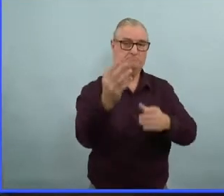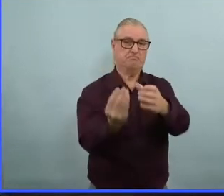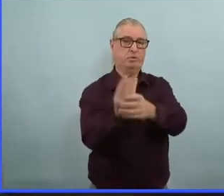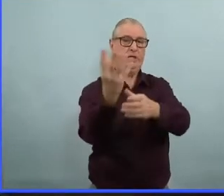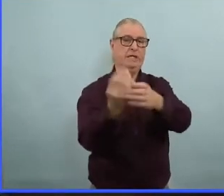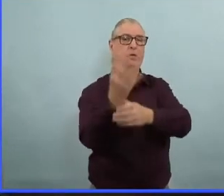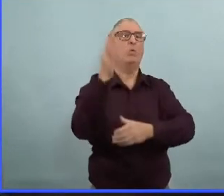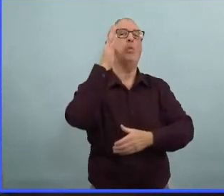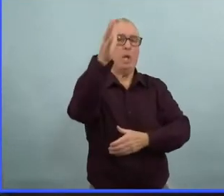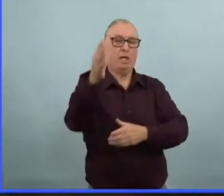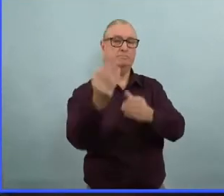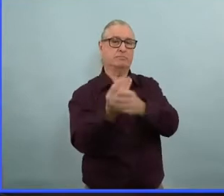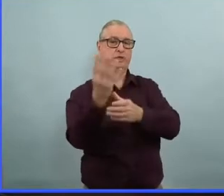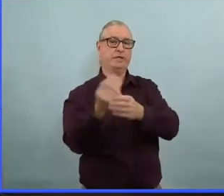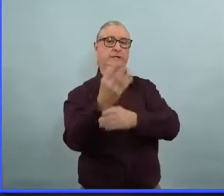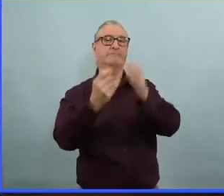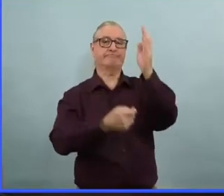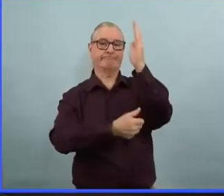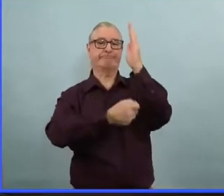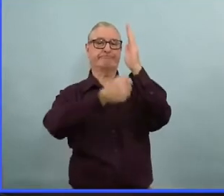De CHVN, Taylor.